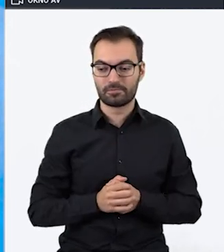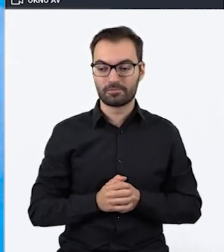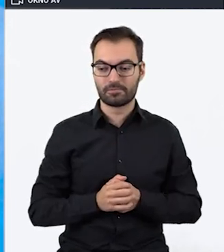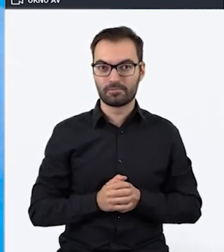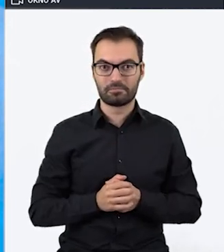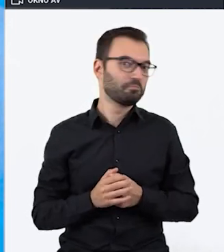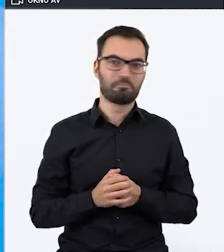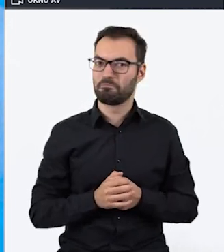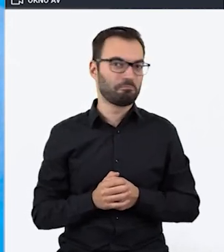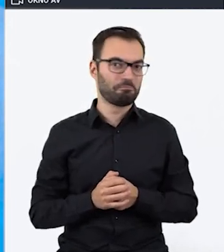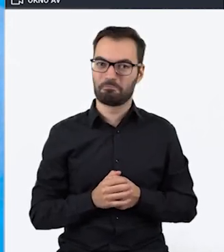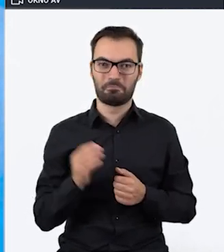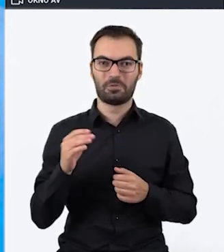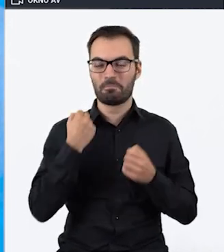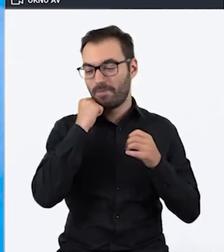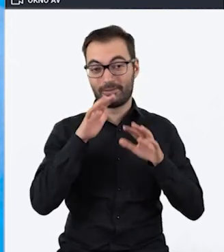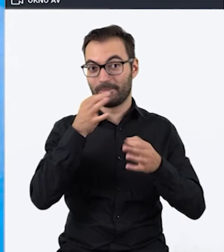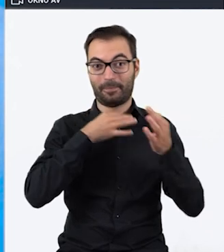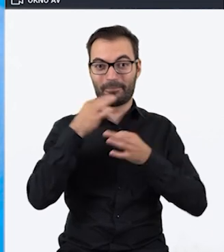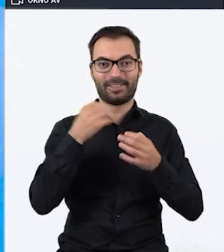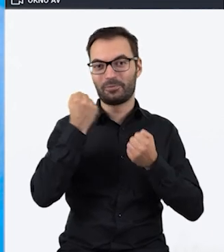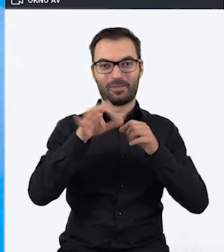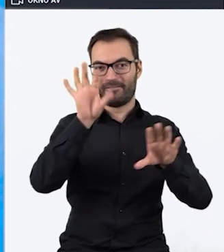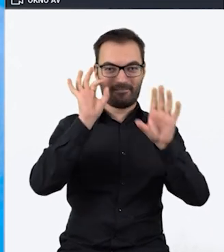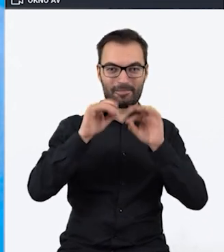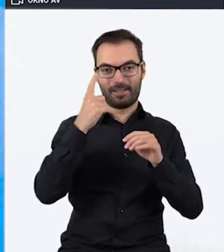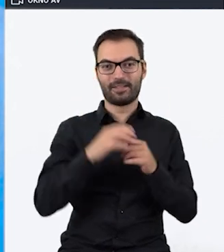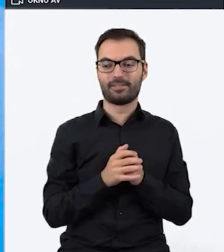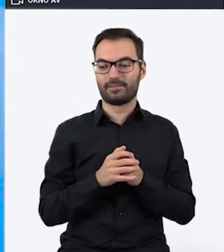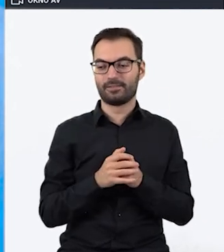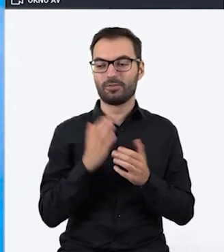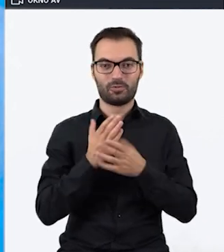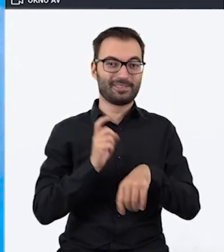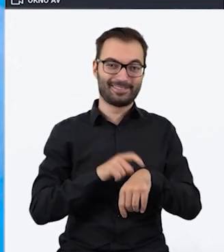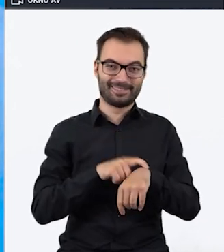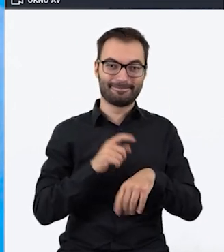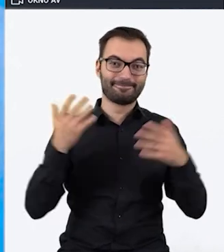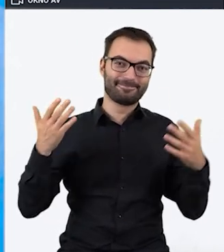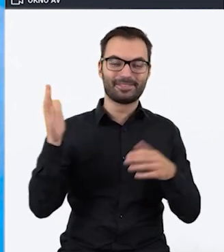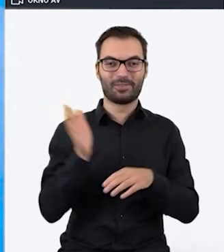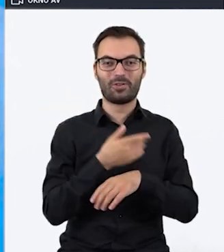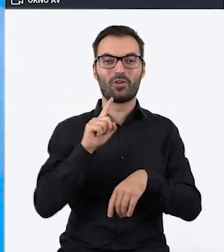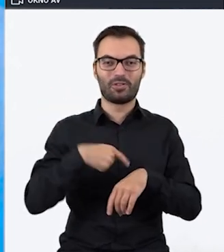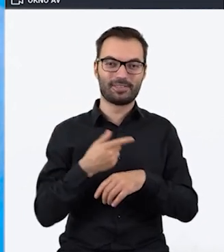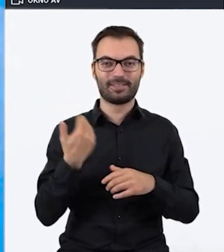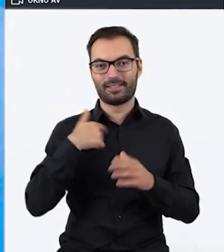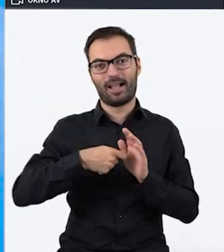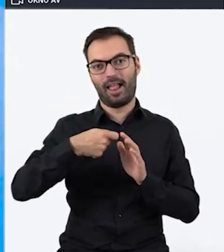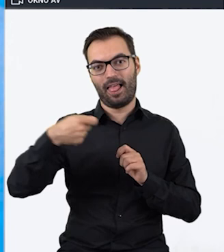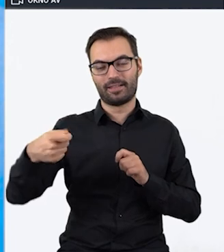Nie, znaczy jest ich bardzo dużo i tak ciężko jest wybrać, a w sumie już czas już minęła godzina, więc nie chcę też tak